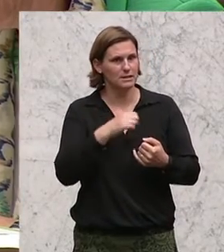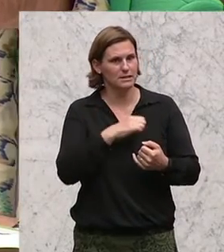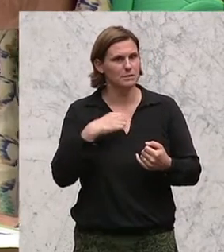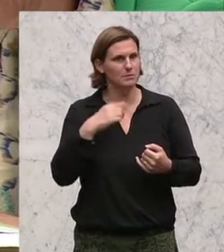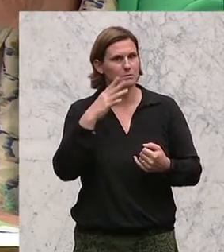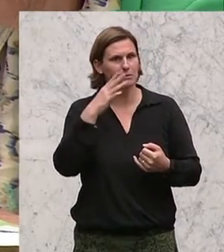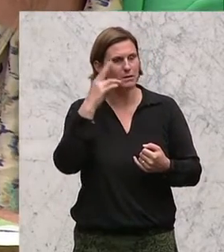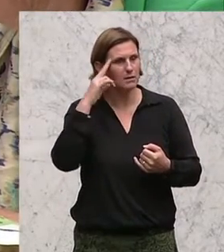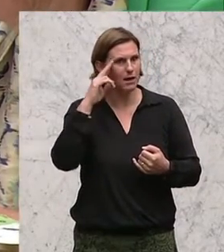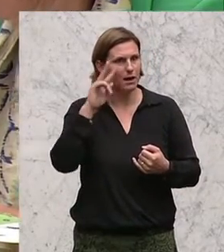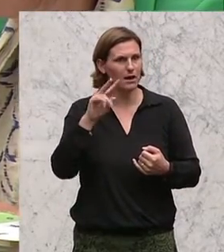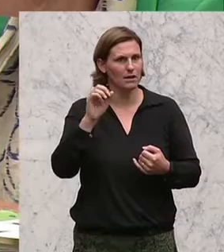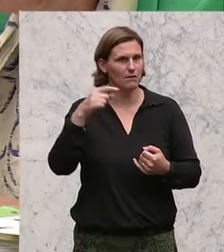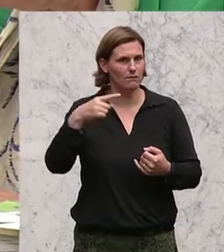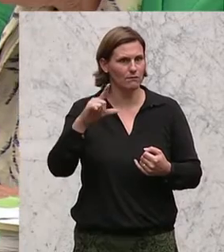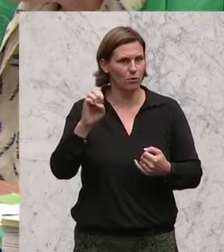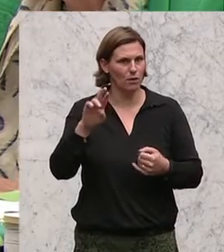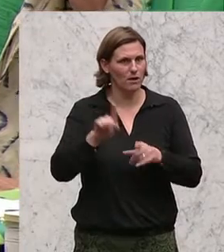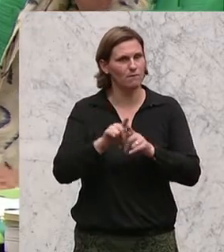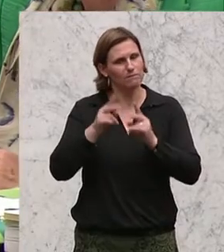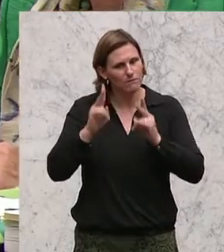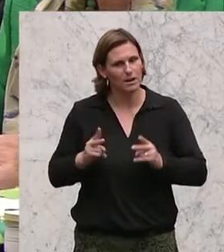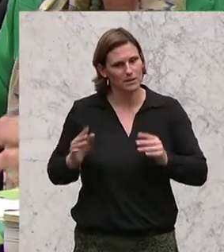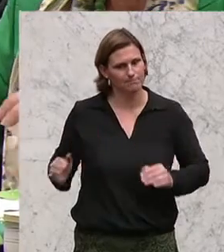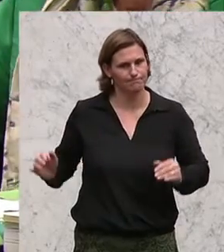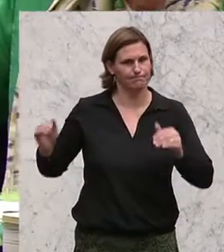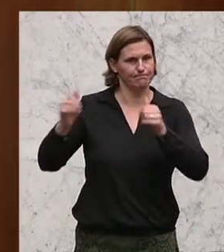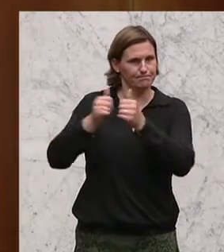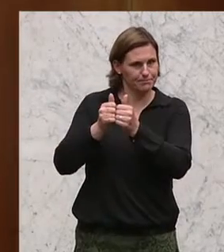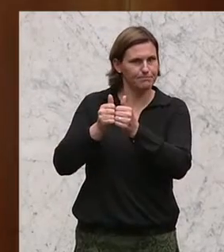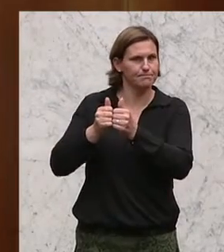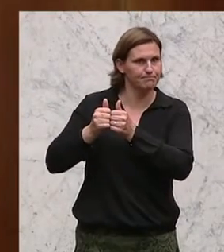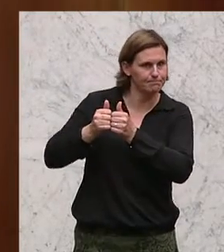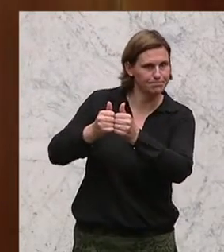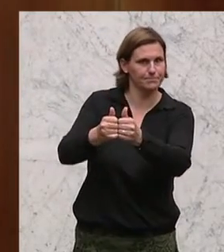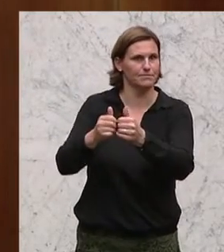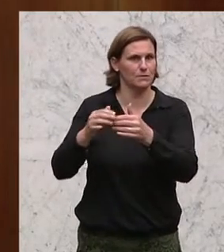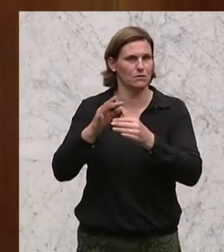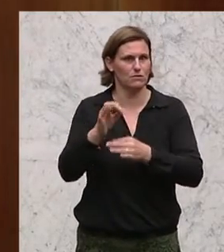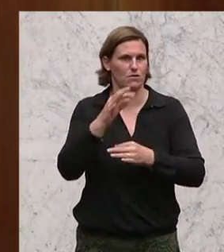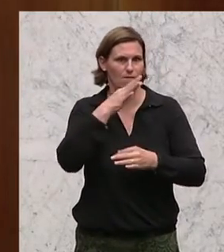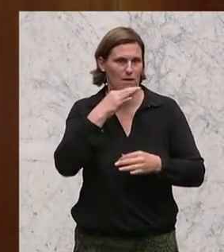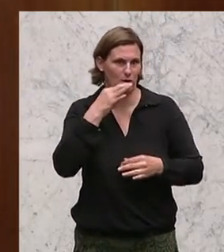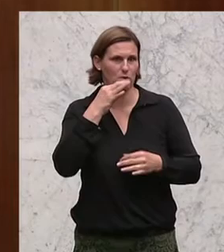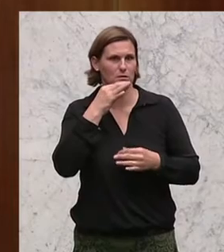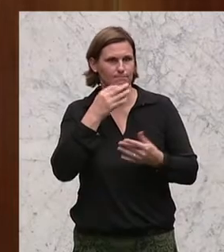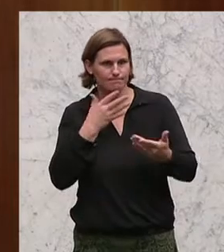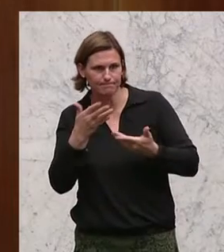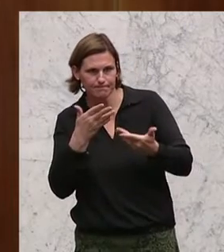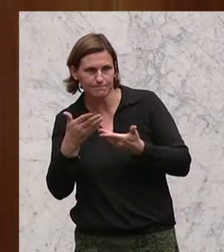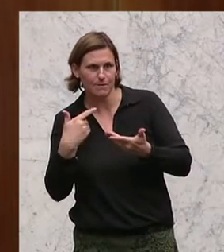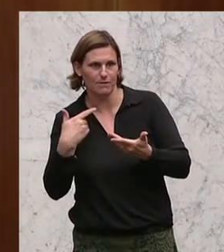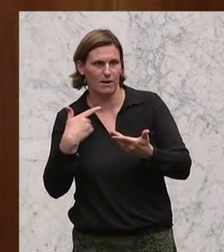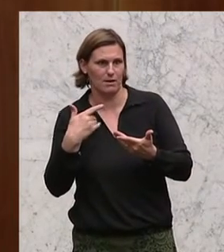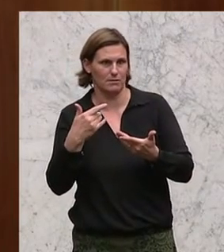Erich Vogler in einer wirklichen Gleichstellung gemeinsam für Frauenagenten verhandelt habe.